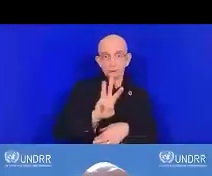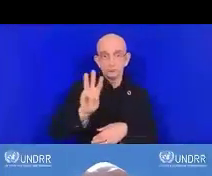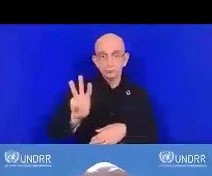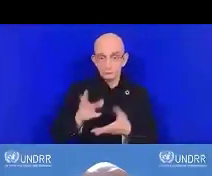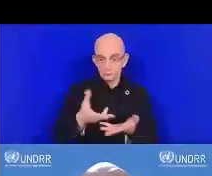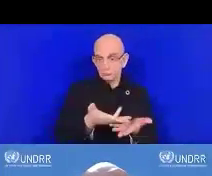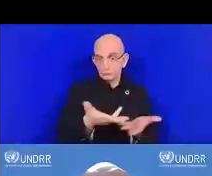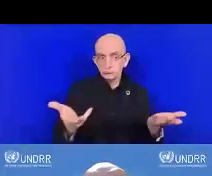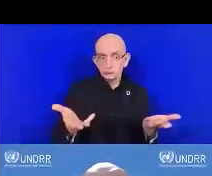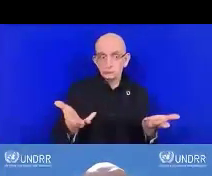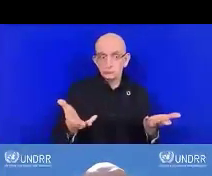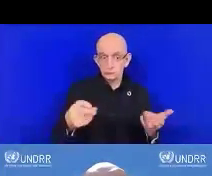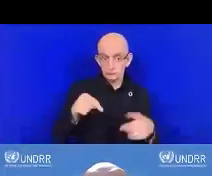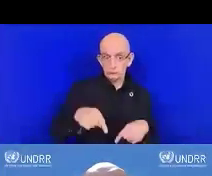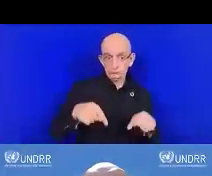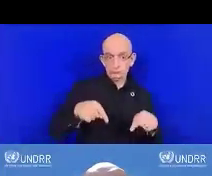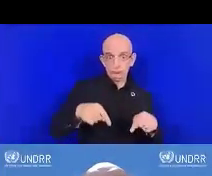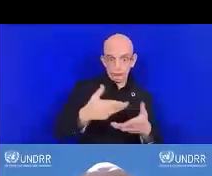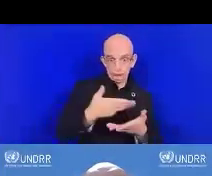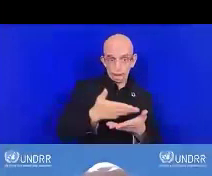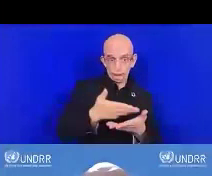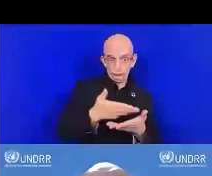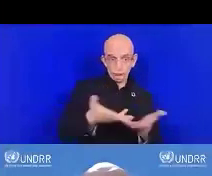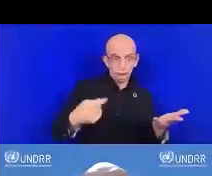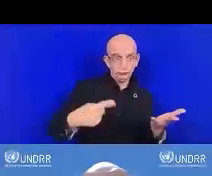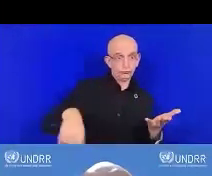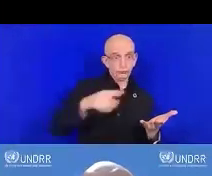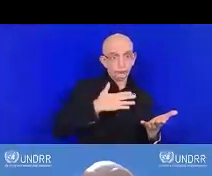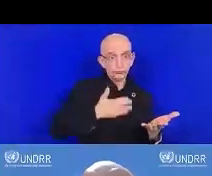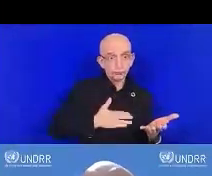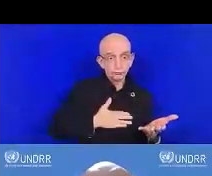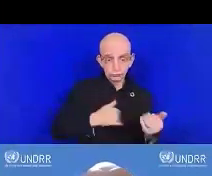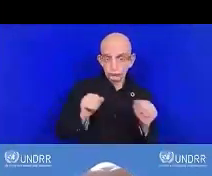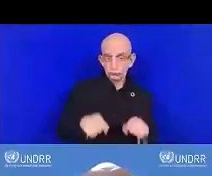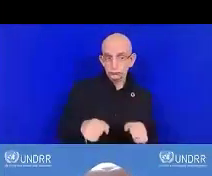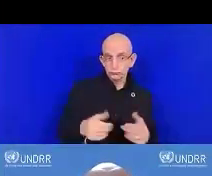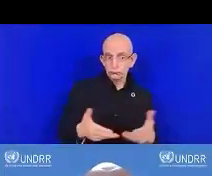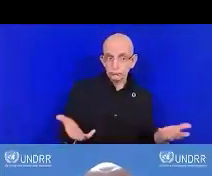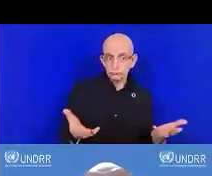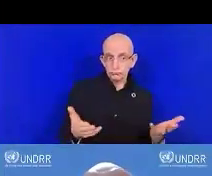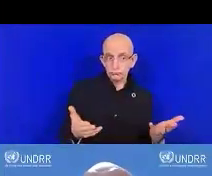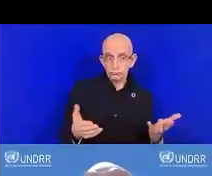Et vous pouvez commencer dès à présent l'utilisation de cette version.